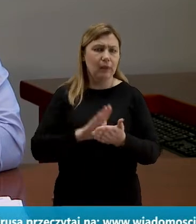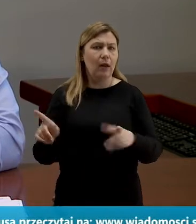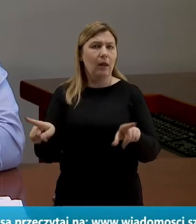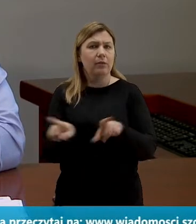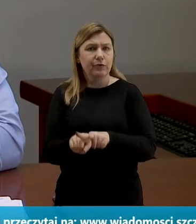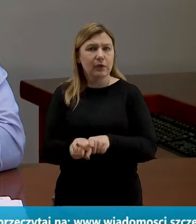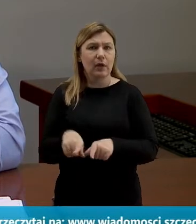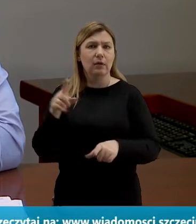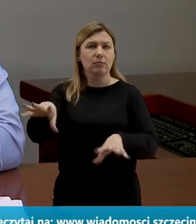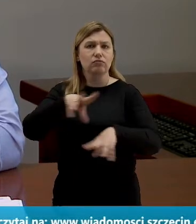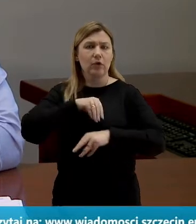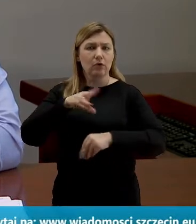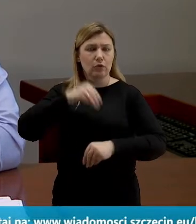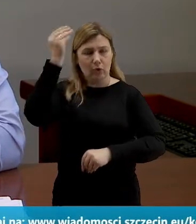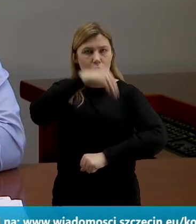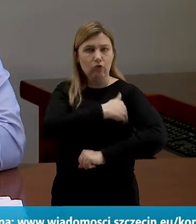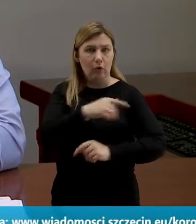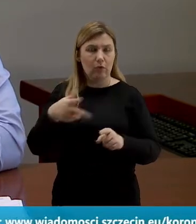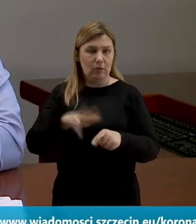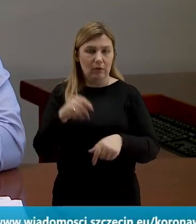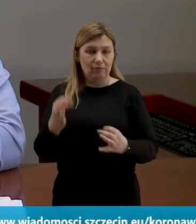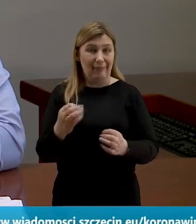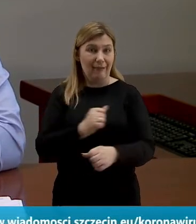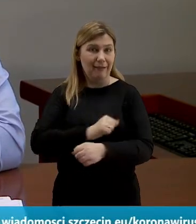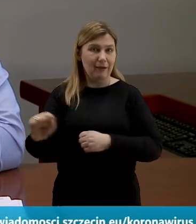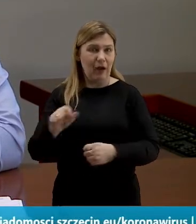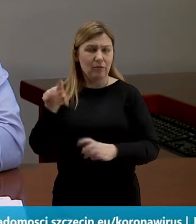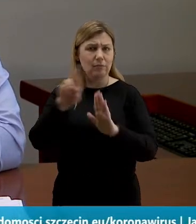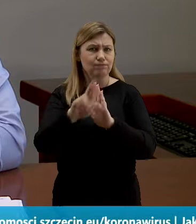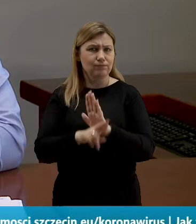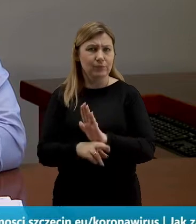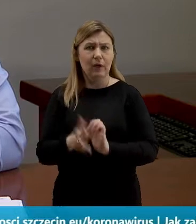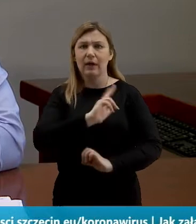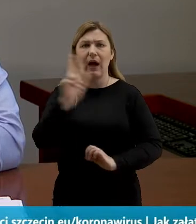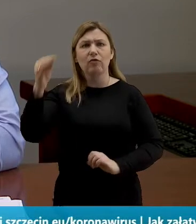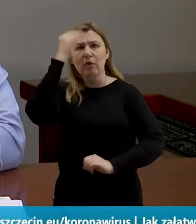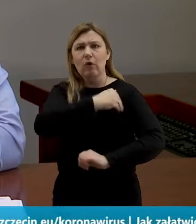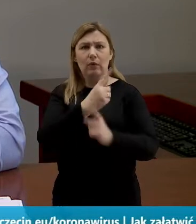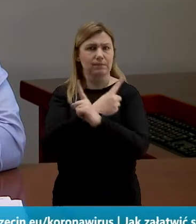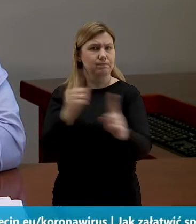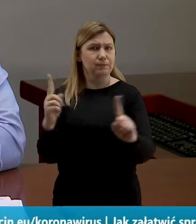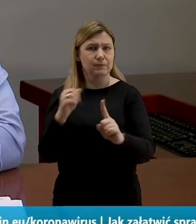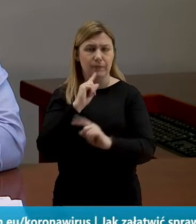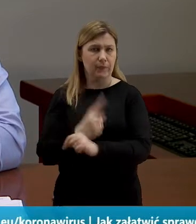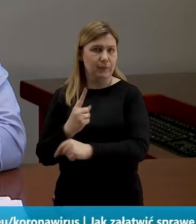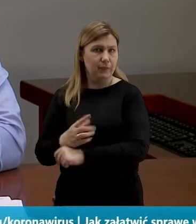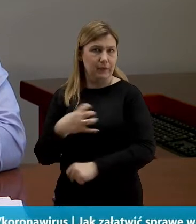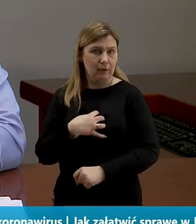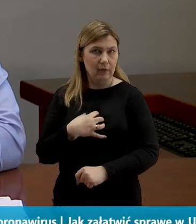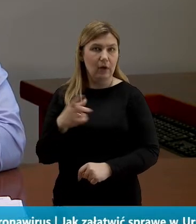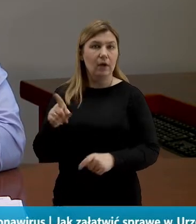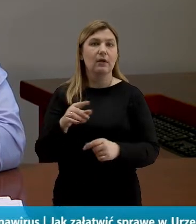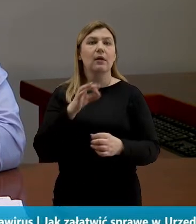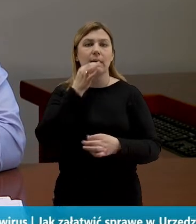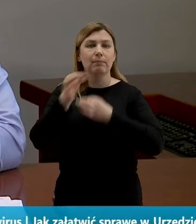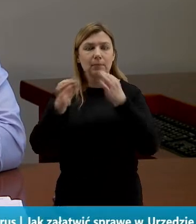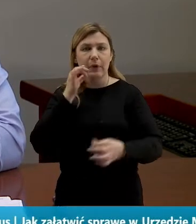także chodziły z procesem rekrutacji do szkół, który trwa, ale to są regulowane na poziomie każdej szkoły kwestie i na wszelkie pytania na